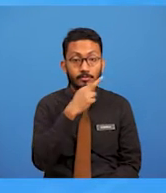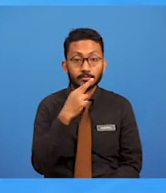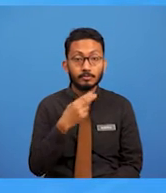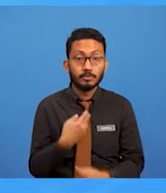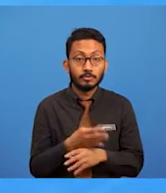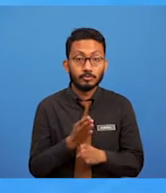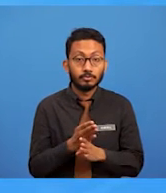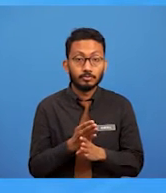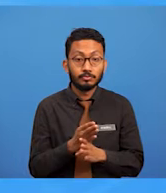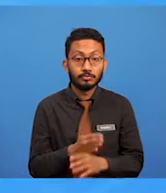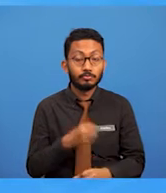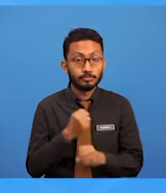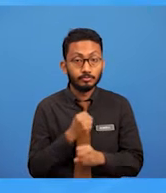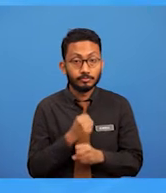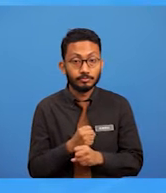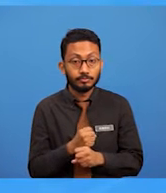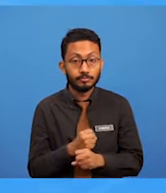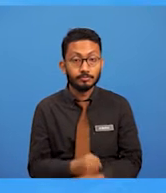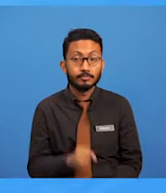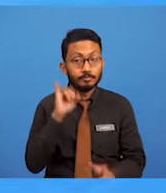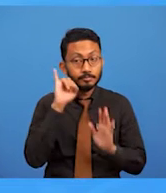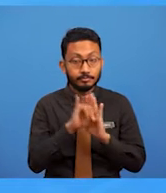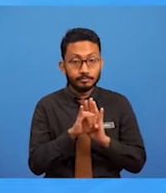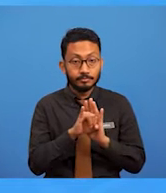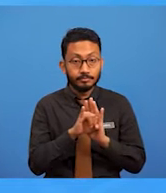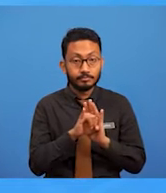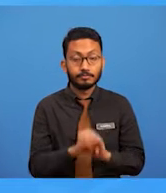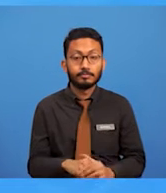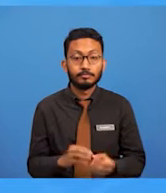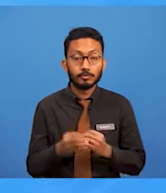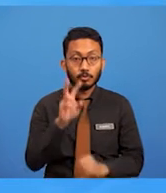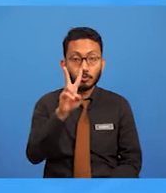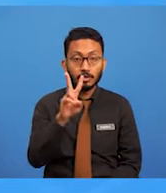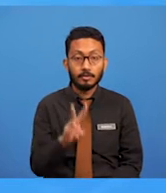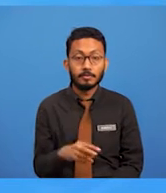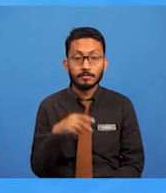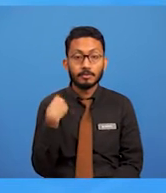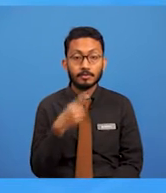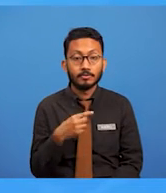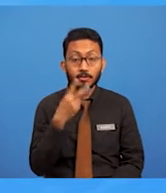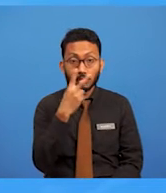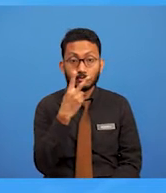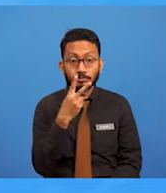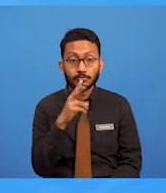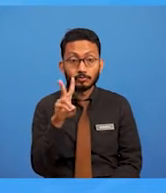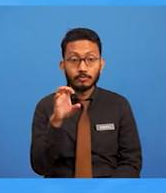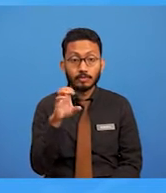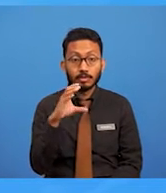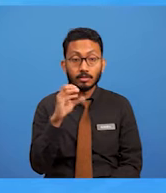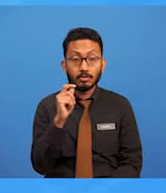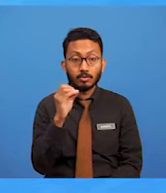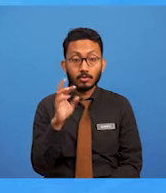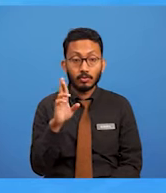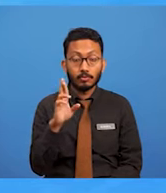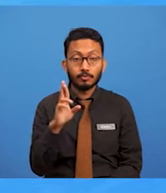Yang kedua, kita tengok jenis imej vektor pula. Apa